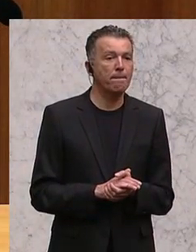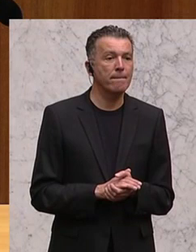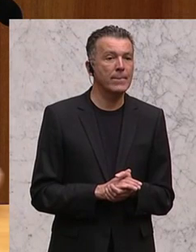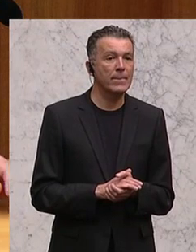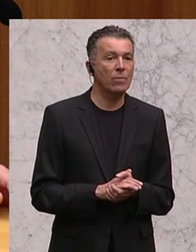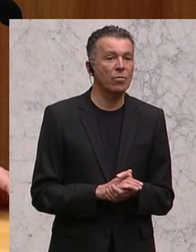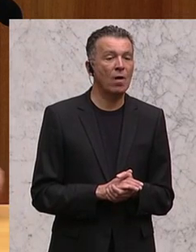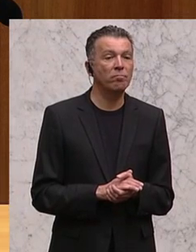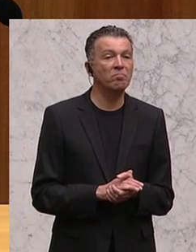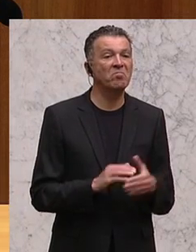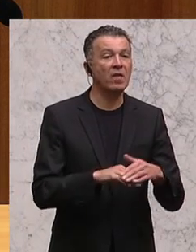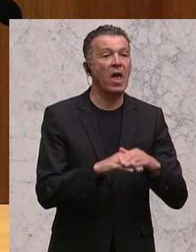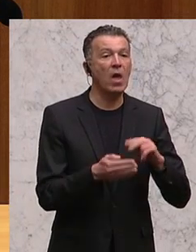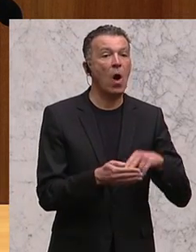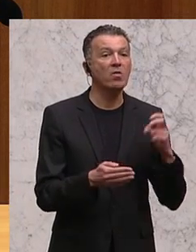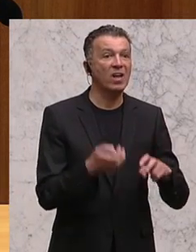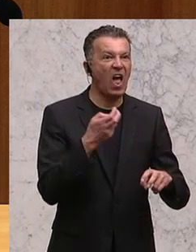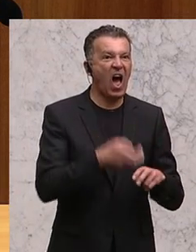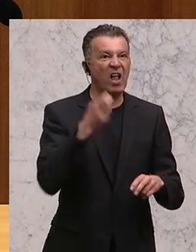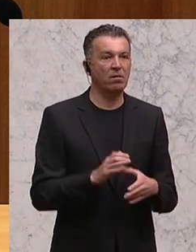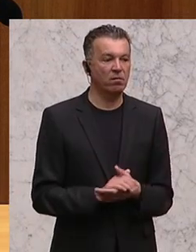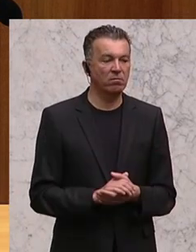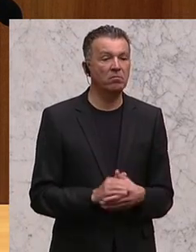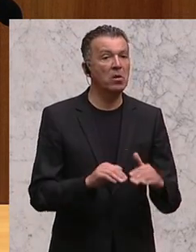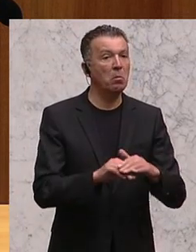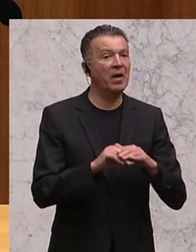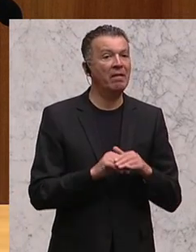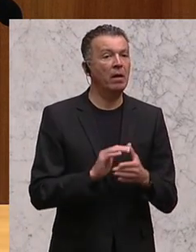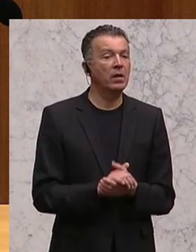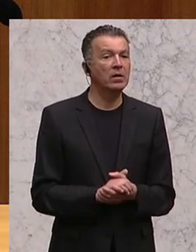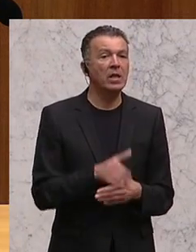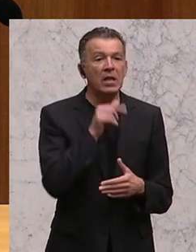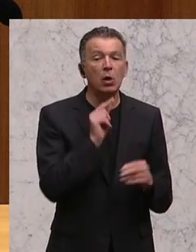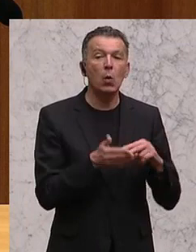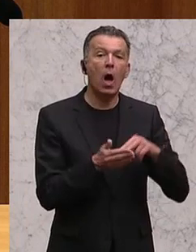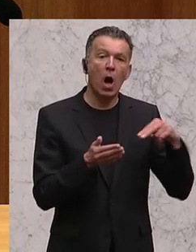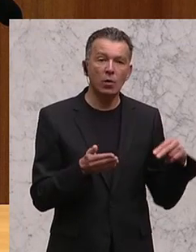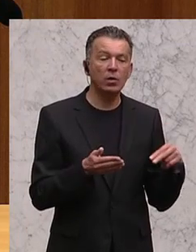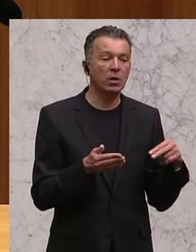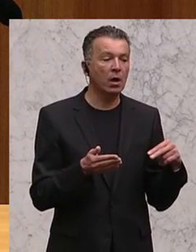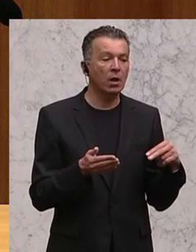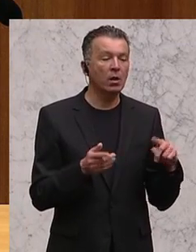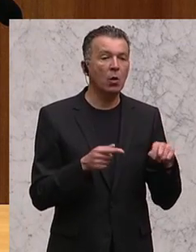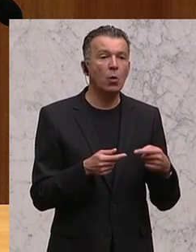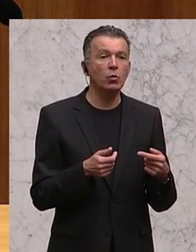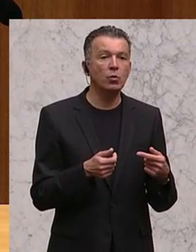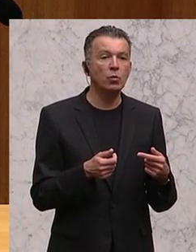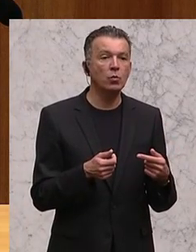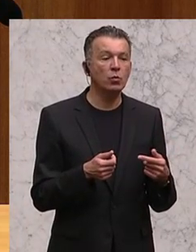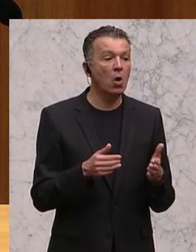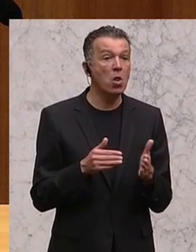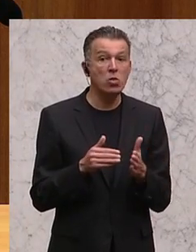harten Brexit kommen und die Briten nicht nur ausgetreten sind und zusätzlich noch